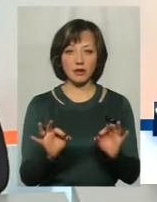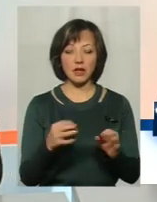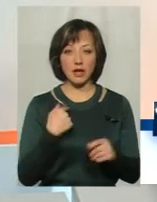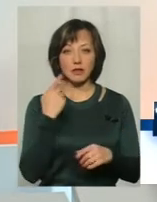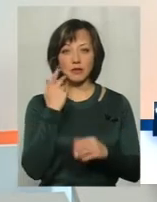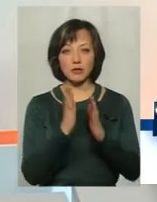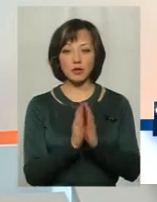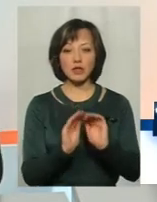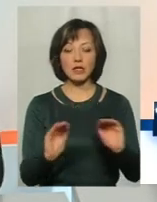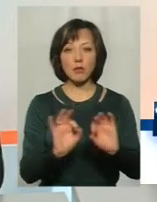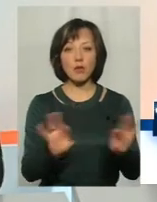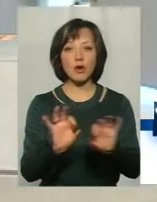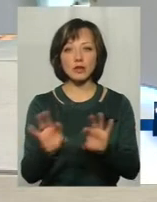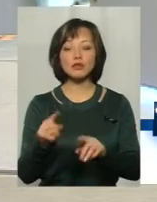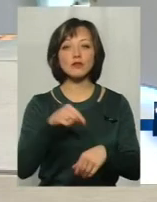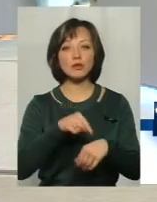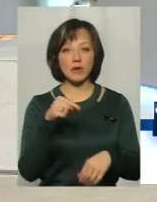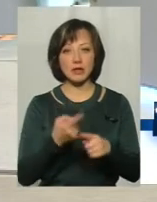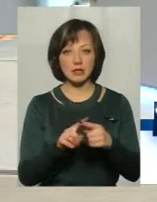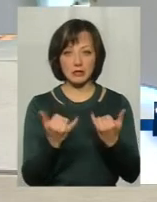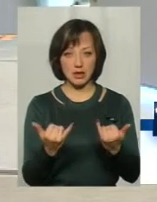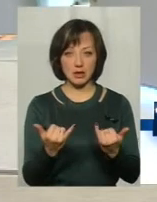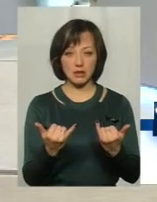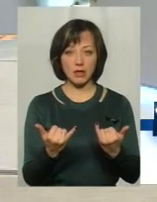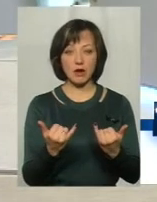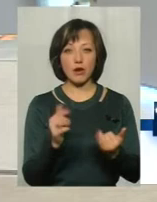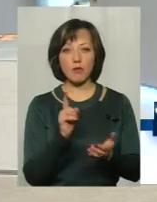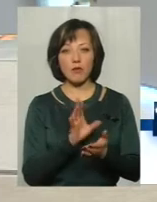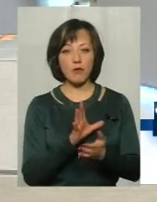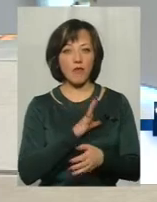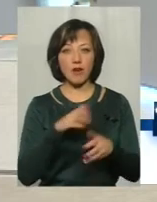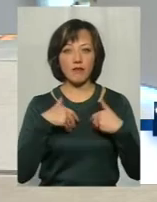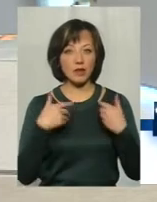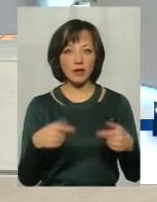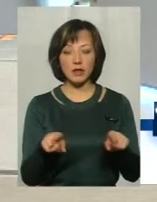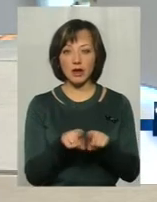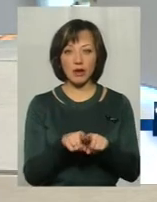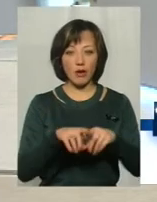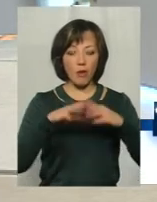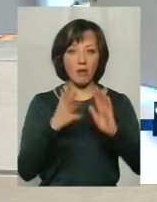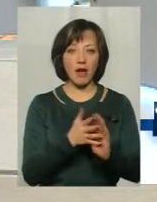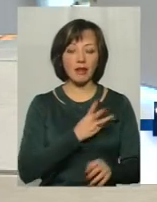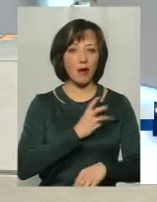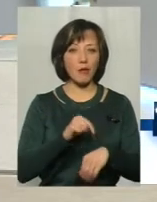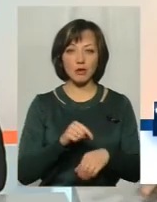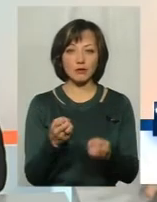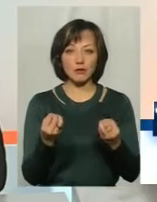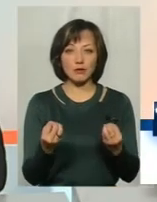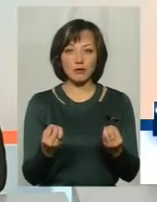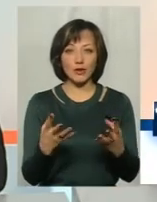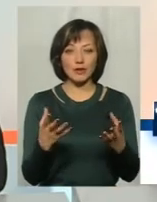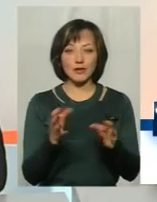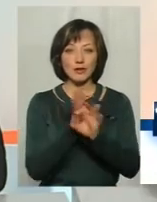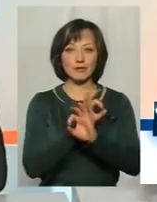Я завжди прошу дітей пояснити, що відчуваю, що зараз в той момент. І вони, буваю, видають такі комплекти емоцій, що це просто